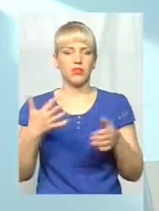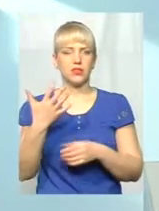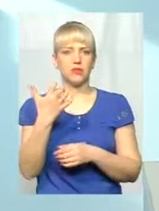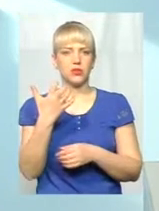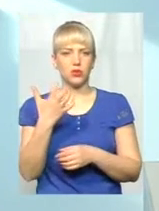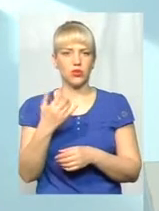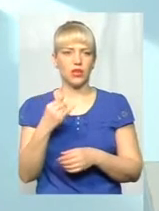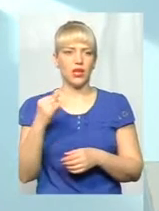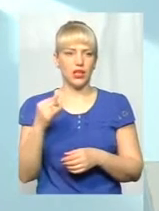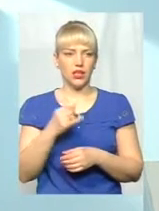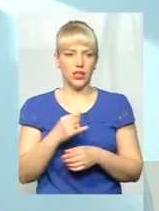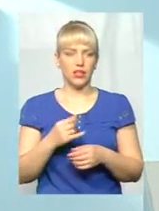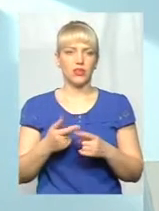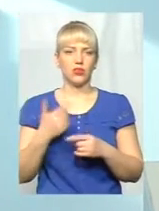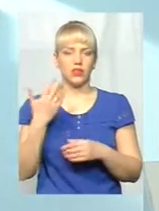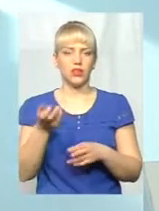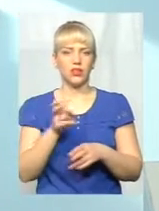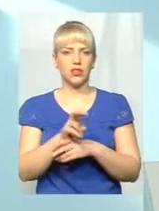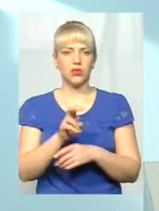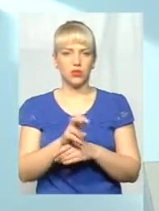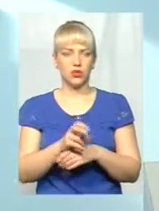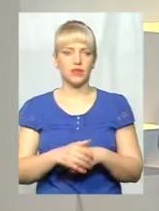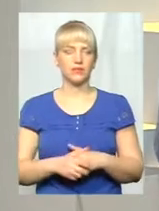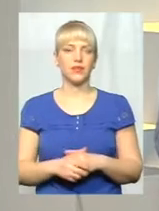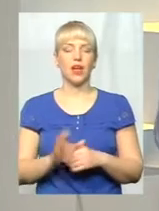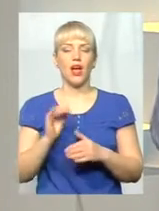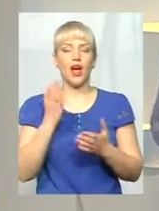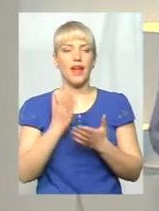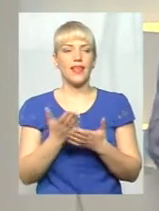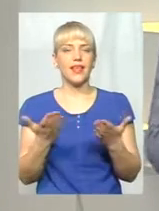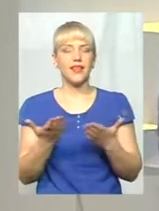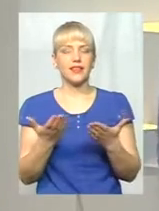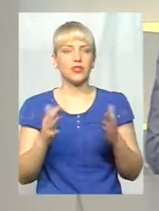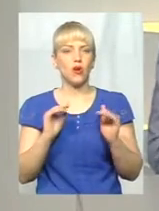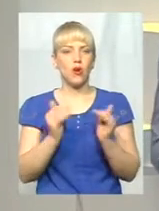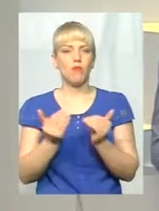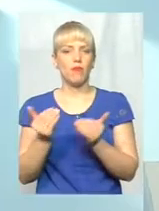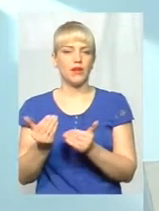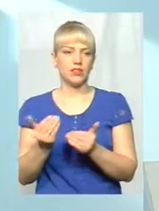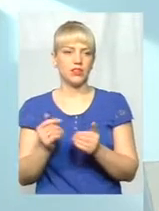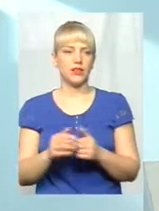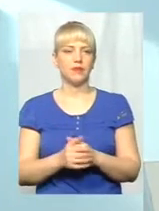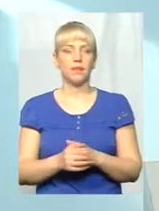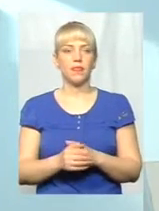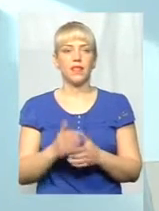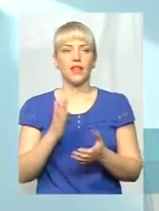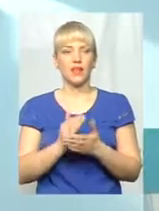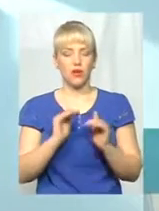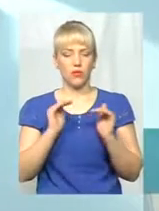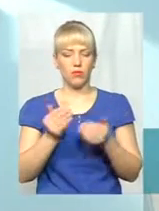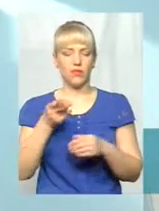і до них йдуть. А обмеження якось є, що більше якогось порогу не можна набирати? Обмеження є 2000,